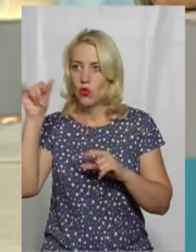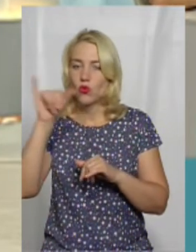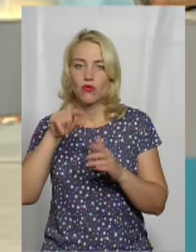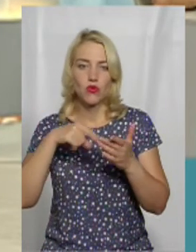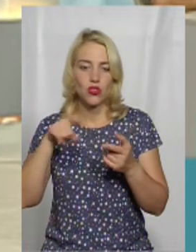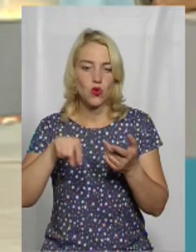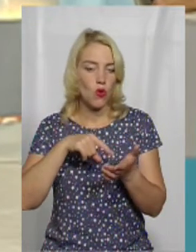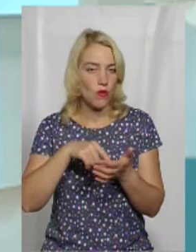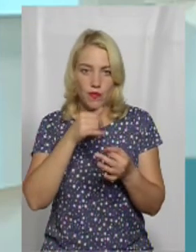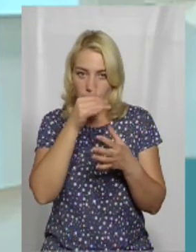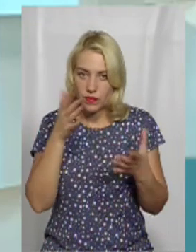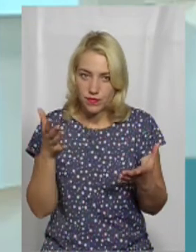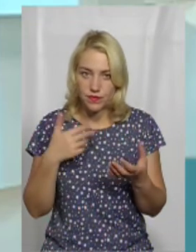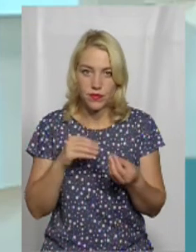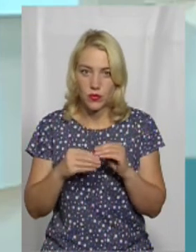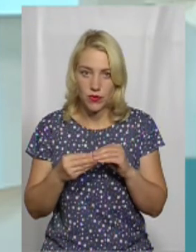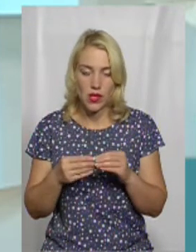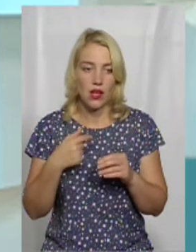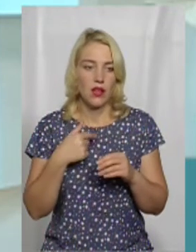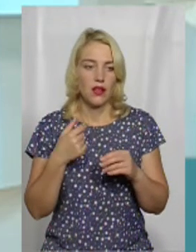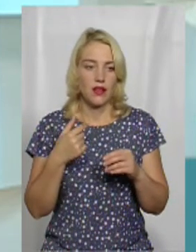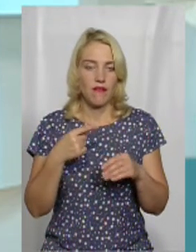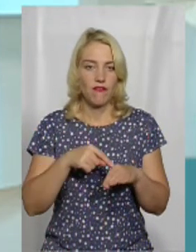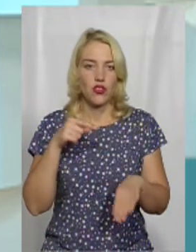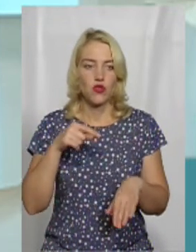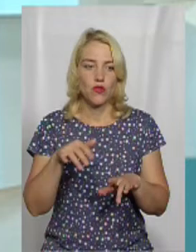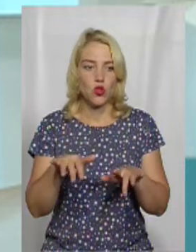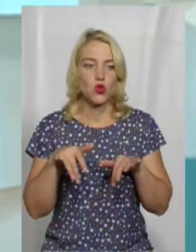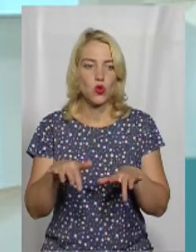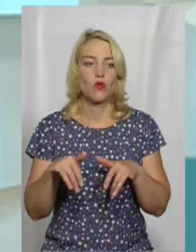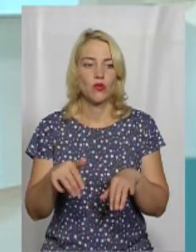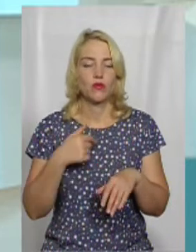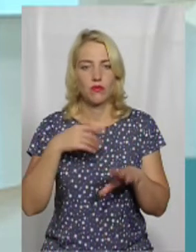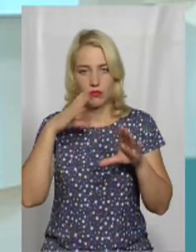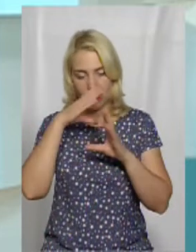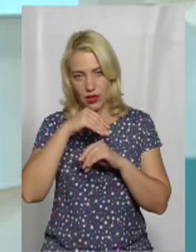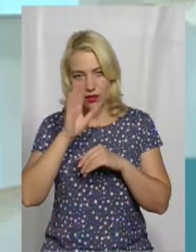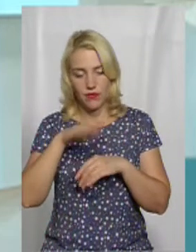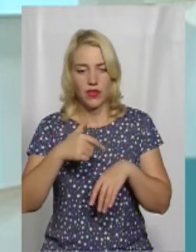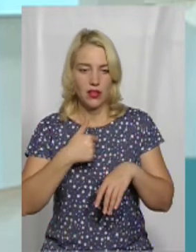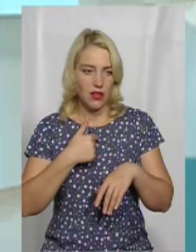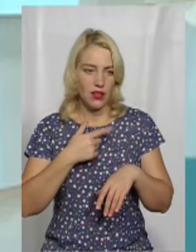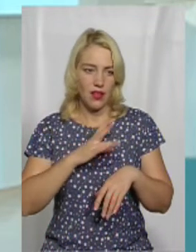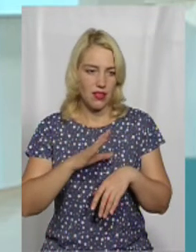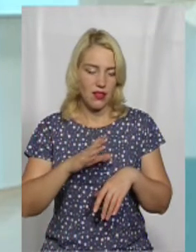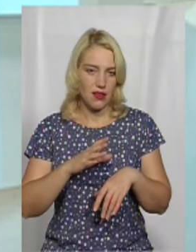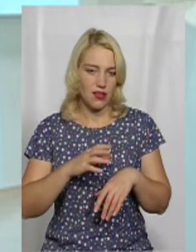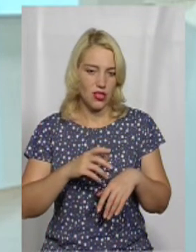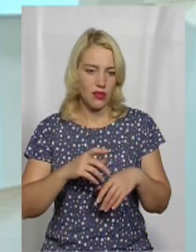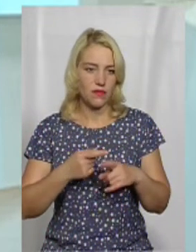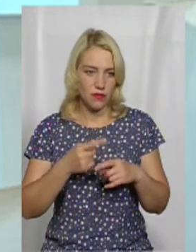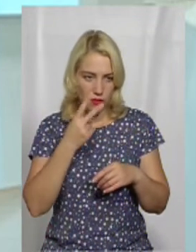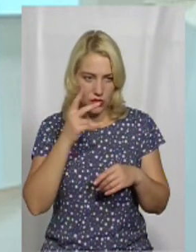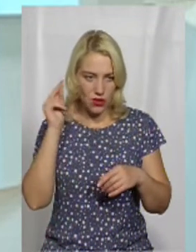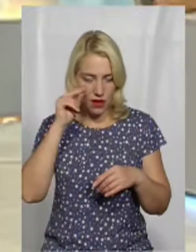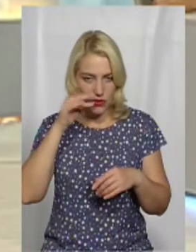ну, я відчув, що з комп'ютером досить легко, вдається, працювати. І я, в принципі, не шкодую про цю освіту. Багато корисного